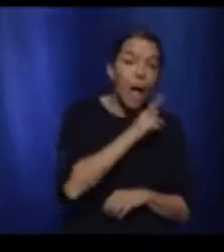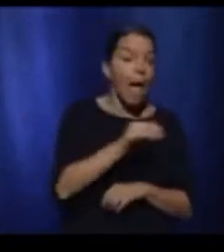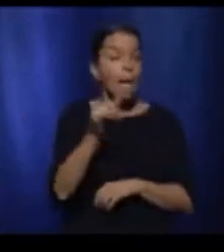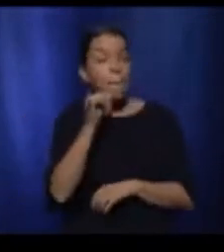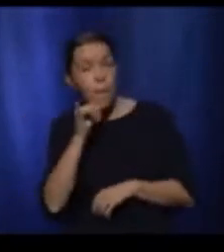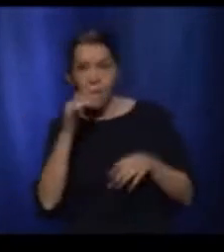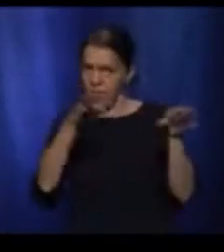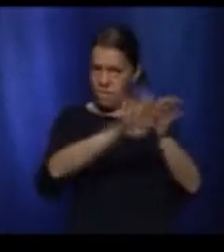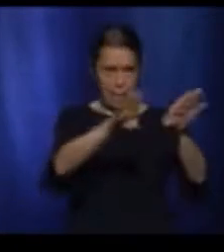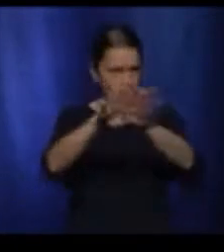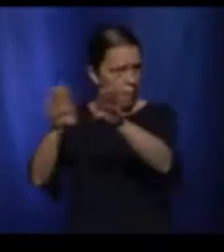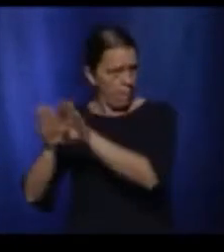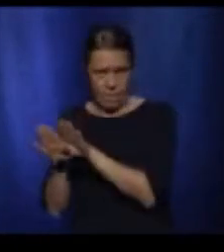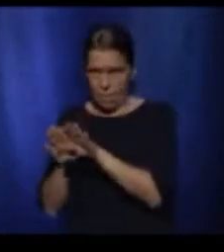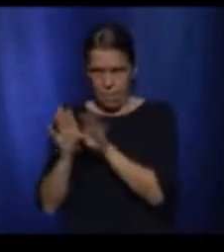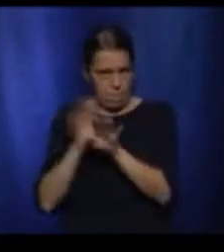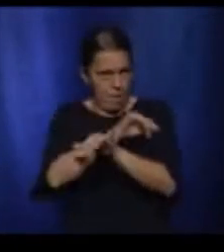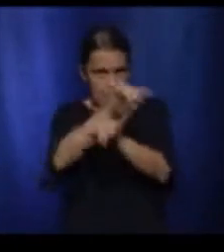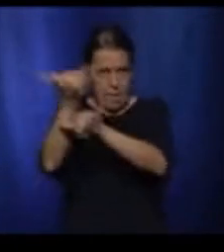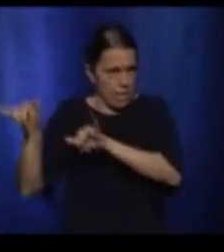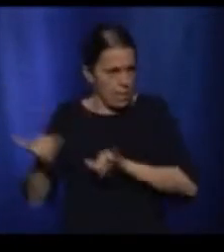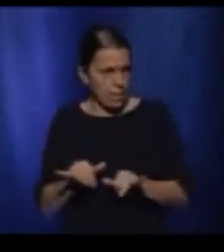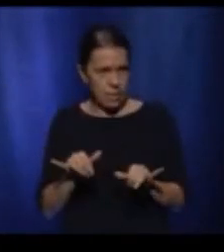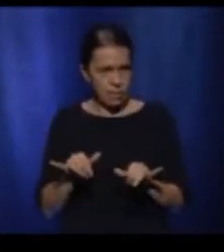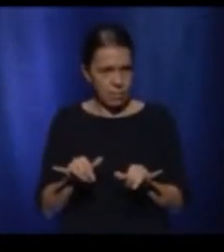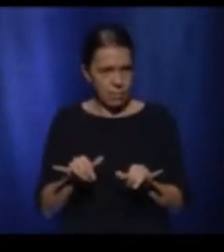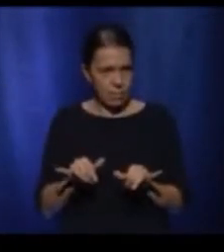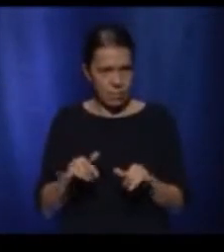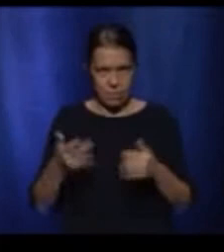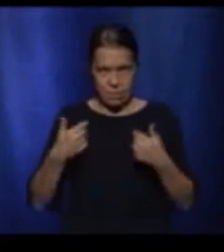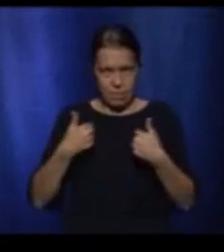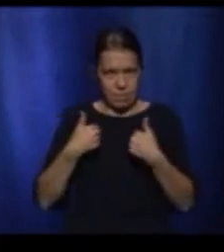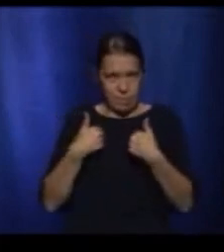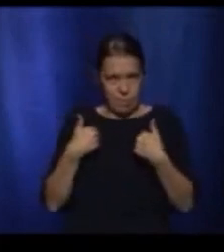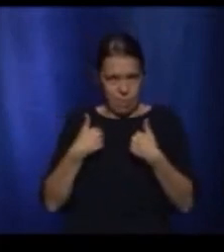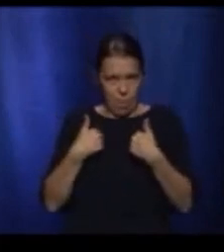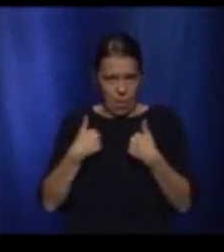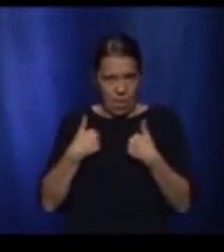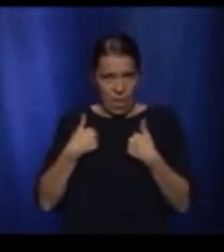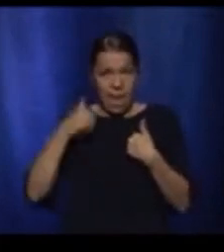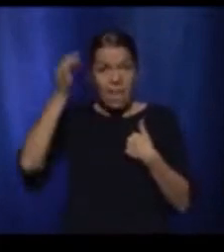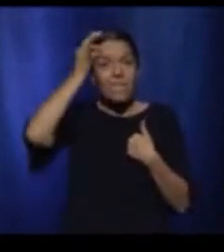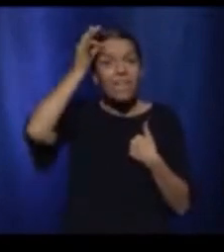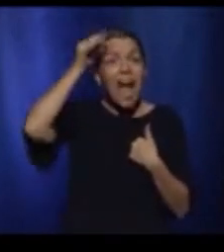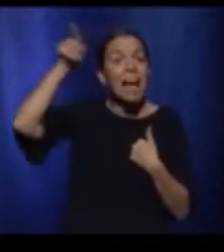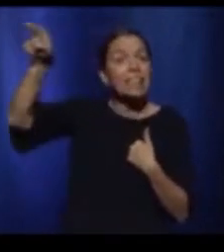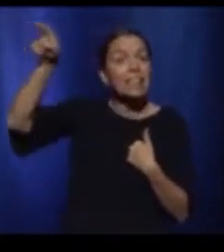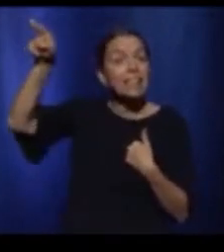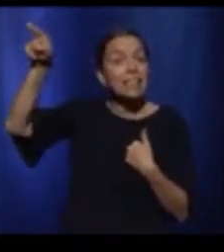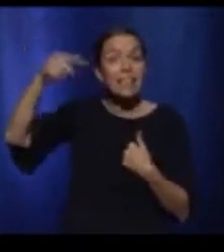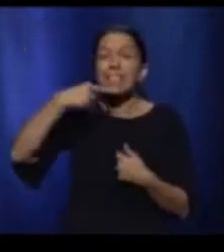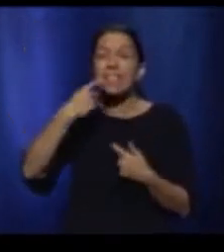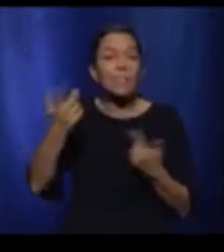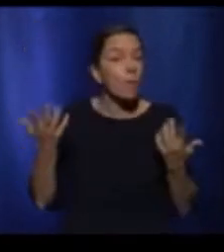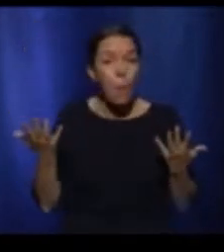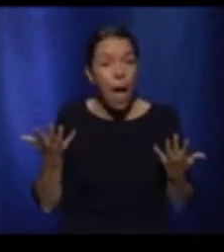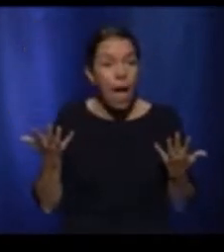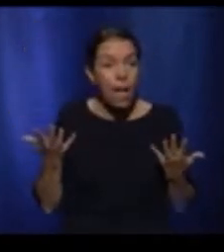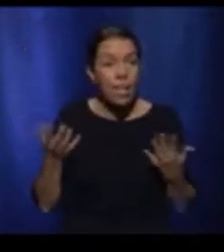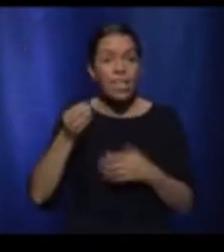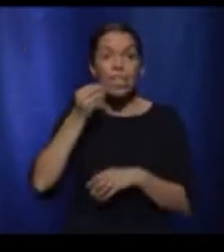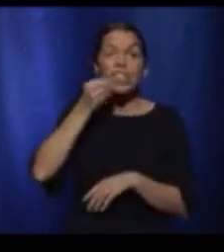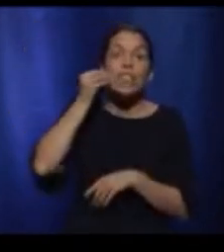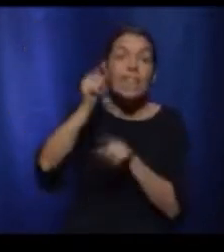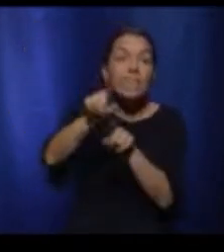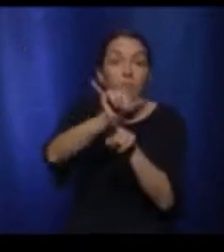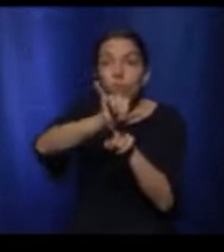Là, ce qu'on dit aux gens, c'est en France, on leur dit, « Rentrez chez vous à